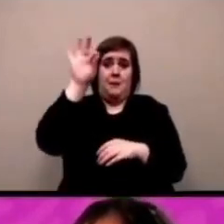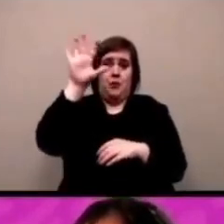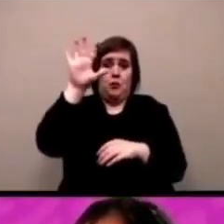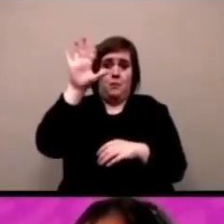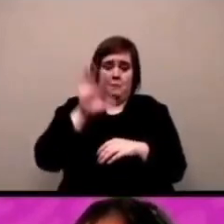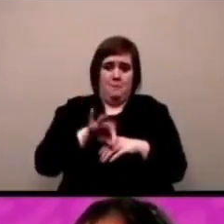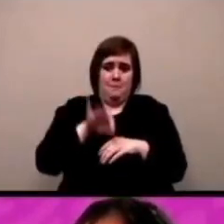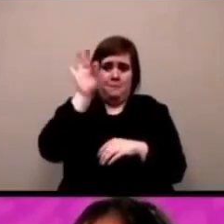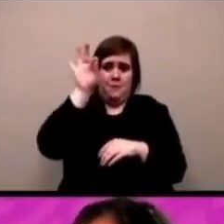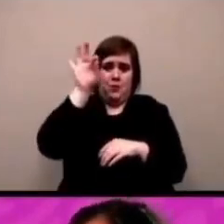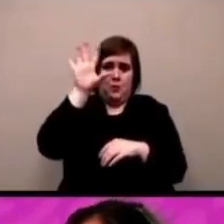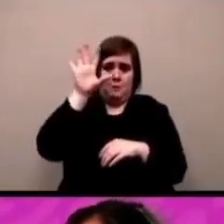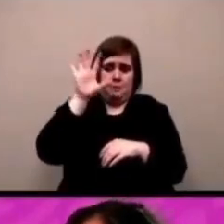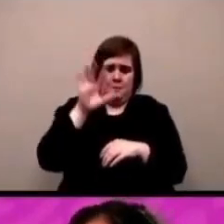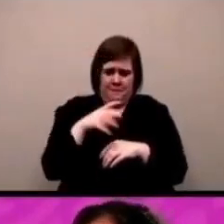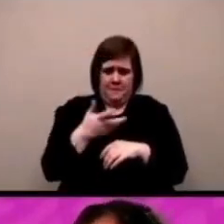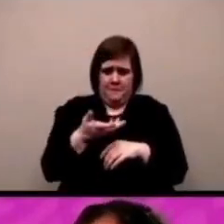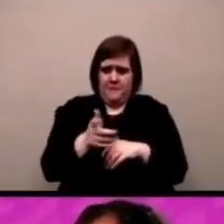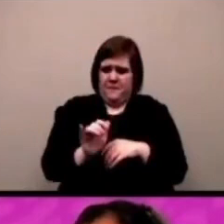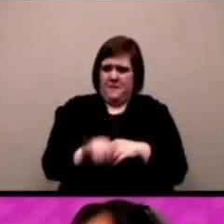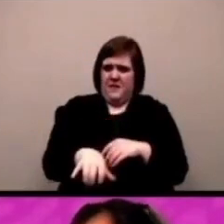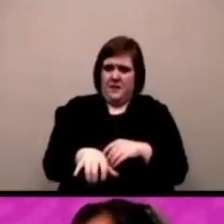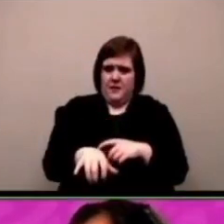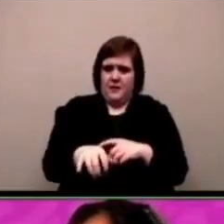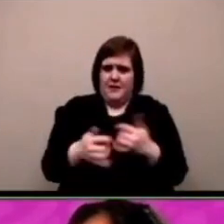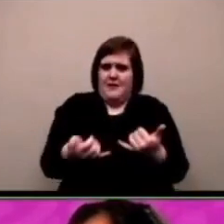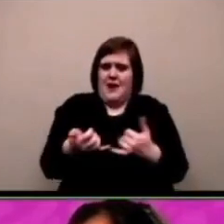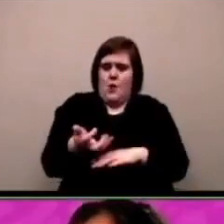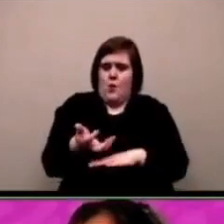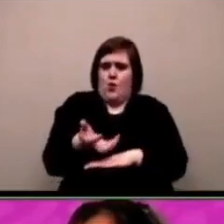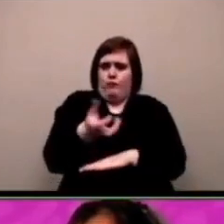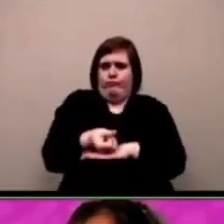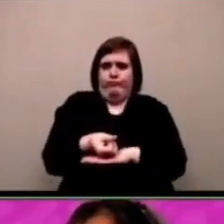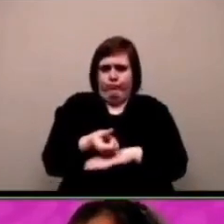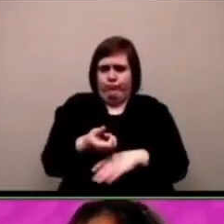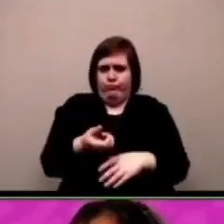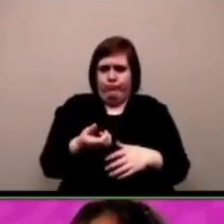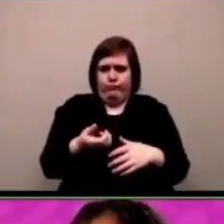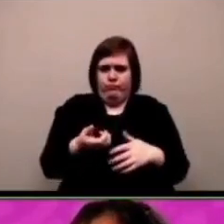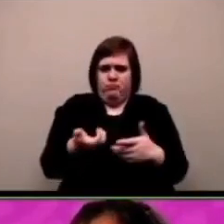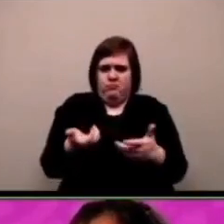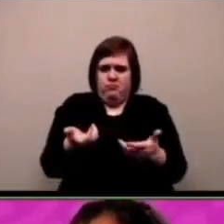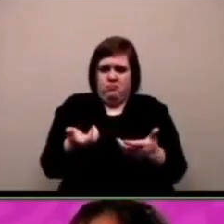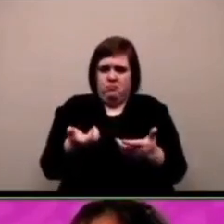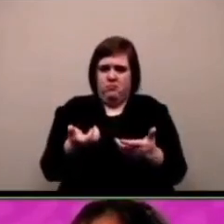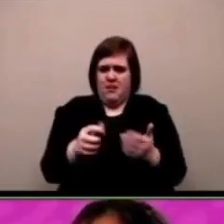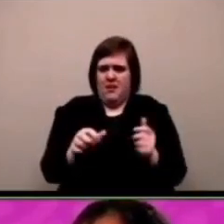è un po' salterellone però io posso tirarlo su posso lasciarlo cadere